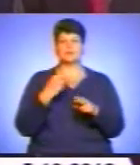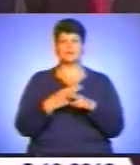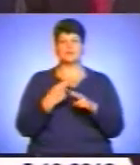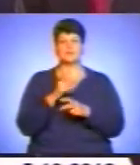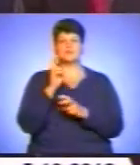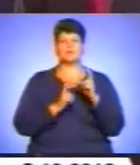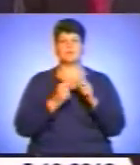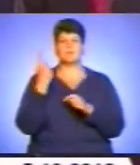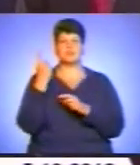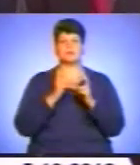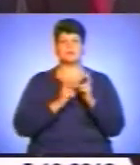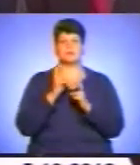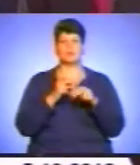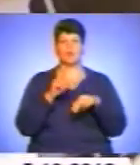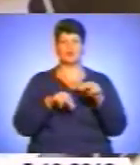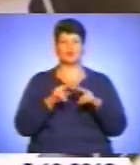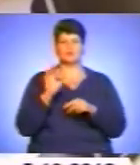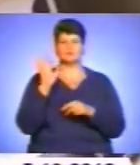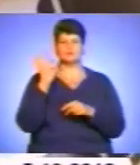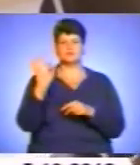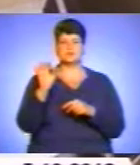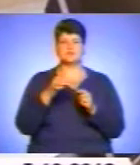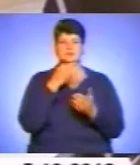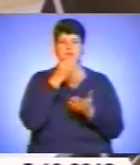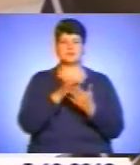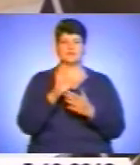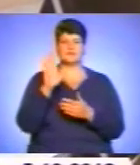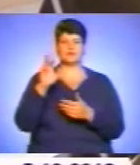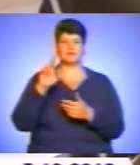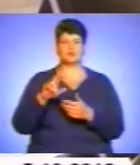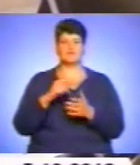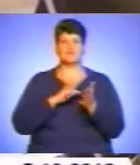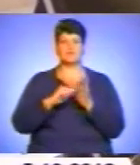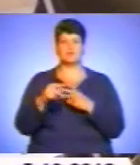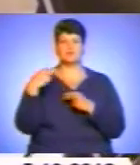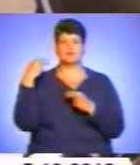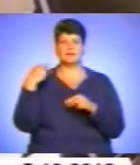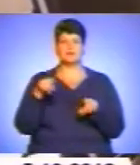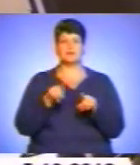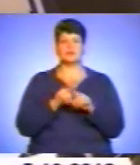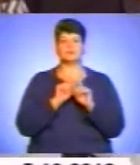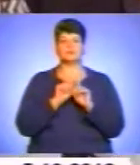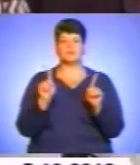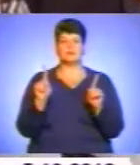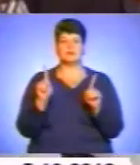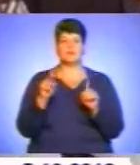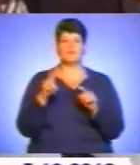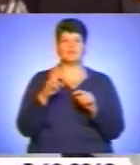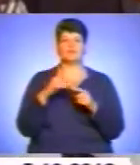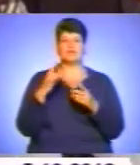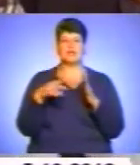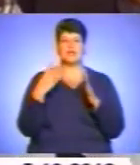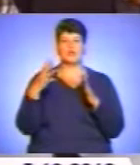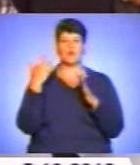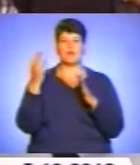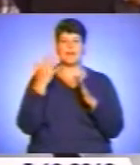підприємство в галузі, побудоване з нуля, зауважив Віктор Янукович. Відзначив президент особливість і Ботіївської вітряної електростанції в